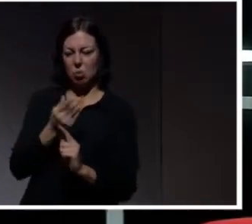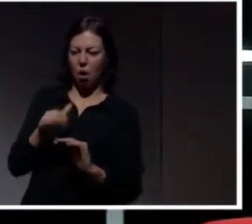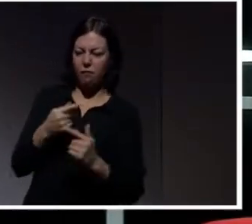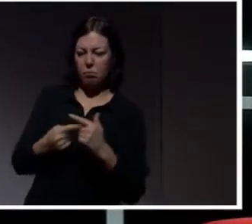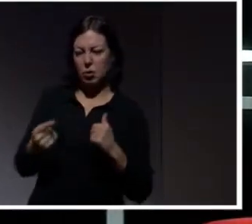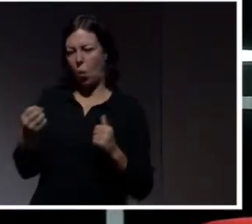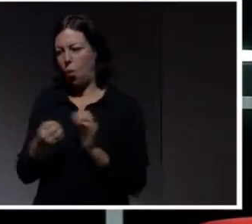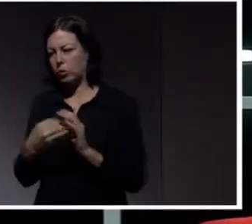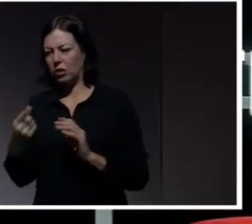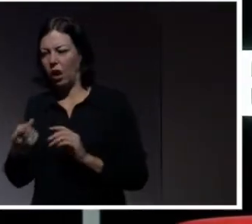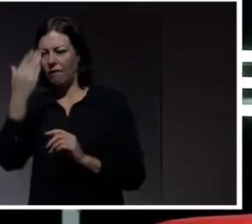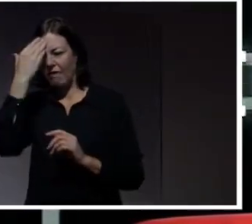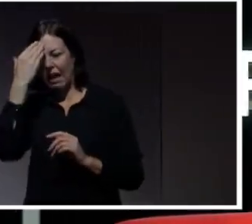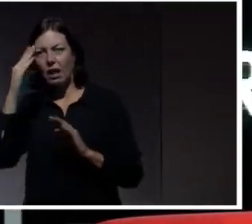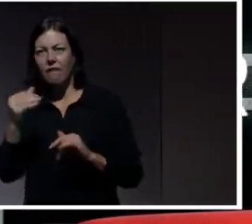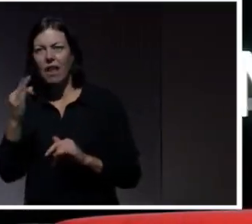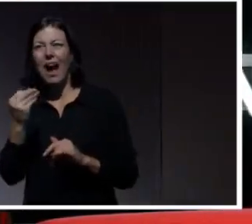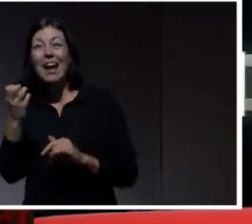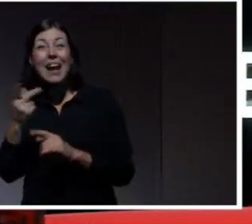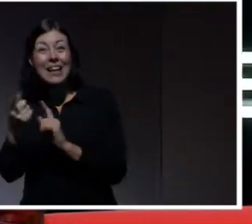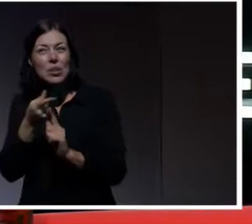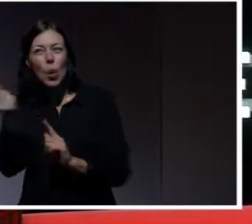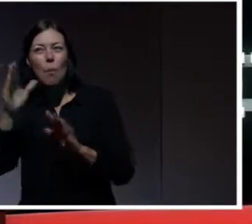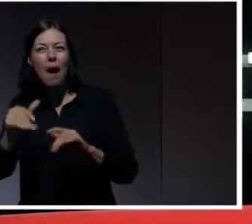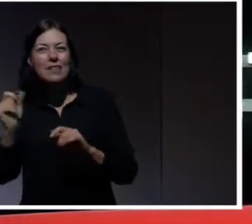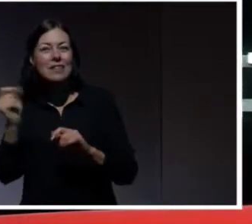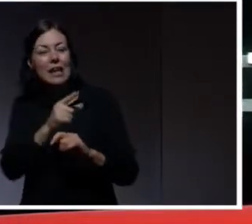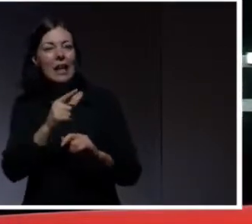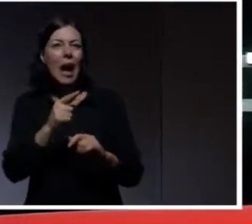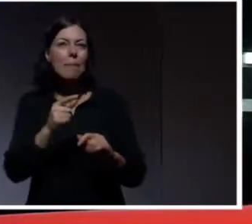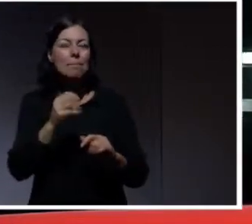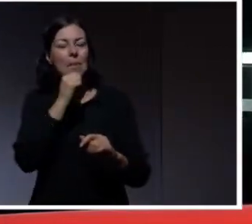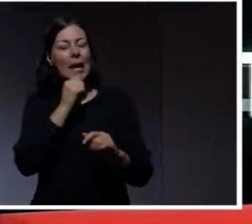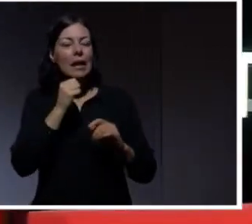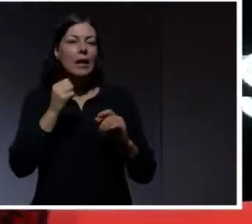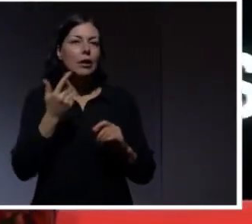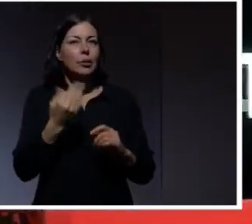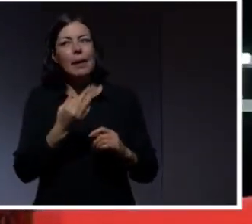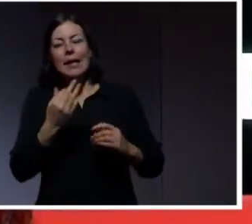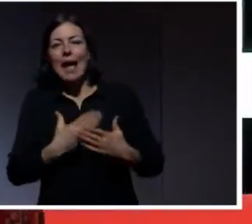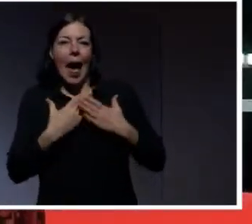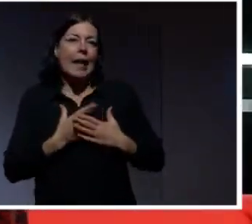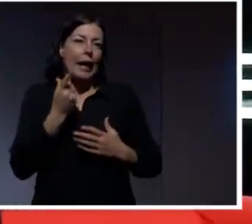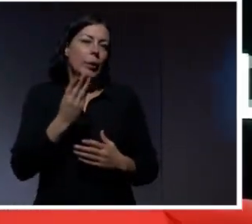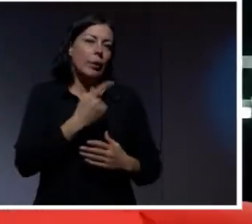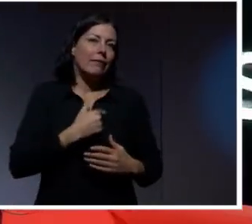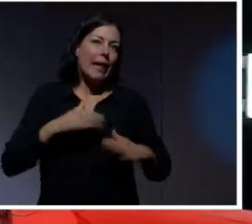för att du visste att de hade blivit hackade. De kanske hade skickat ut ett sådant här mejl. Kära kund. Vi har haft